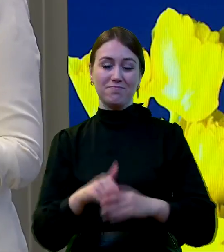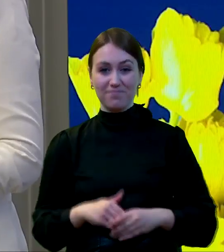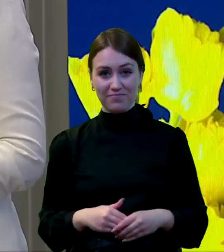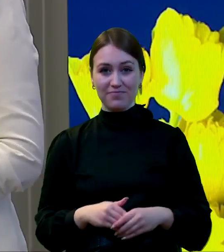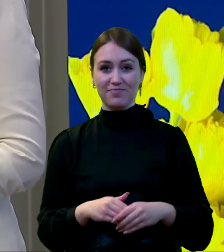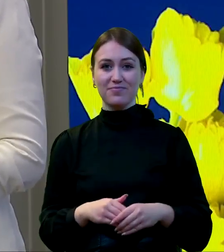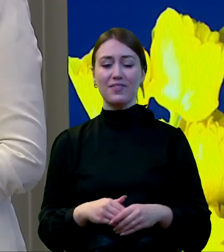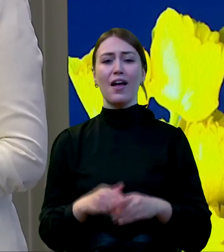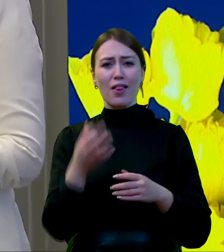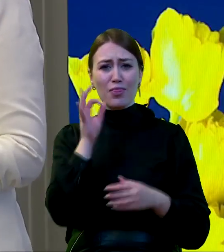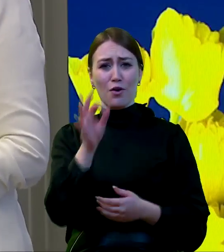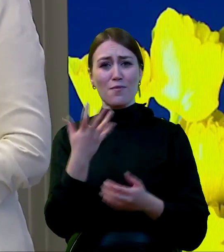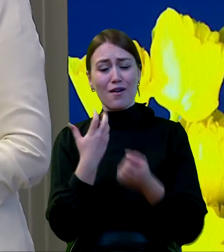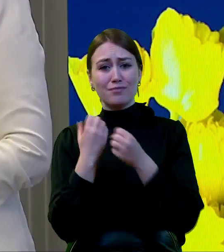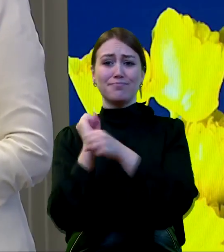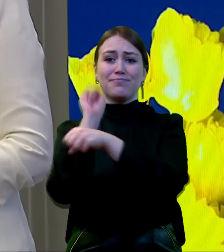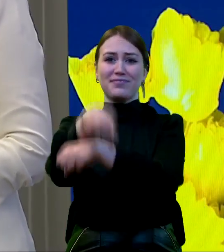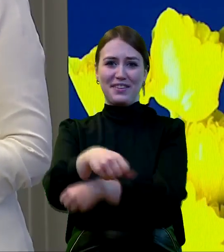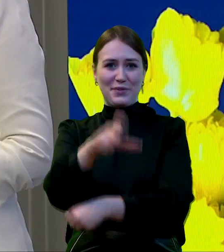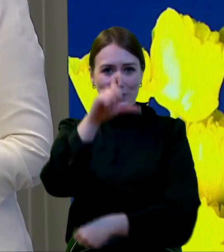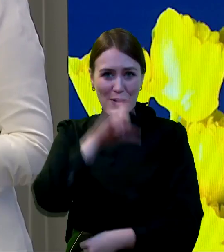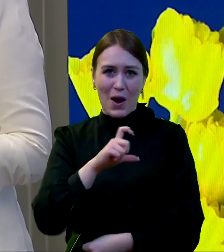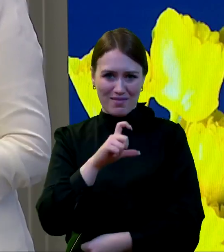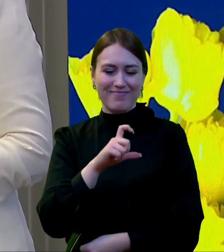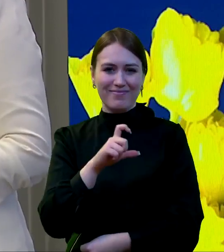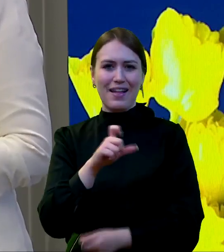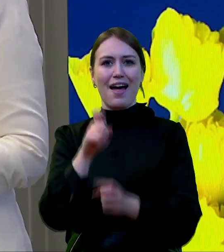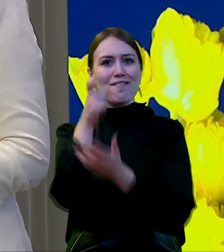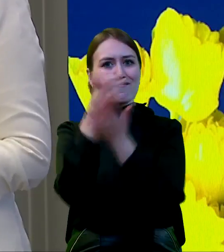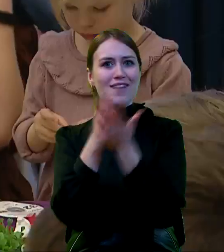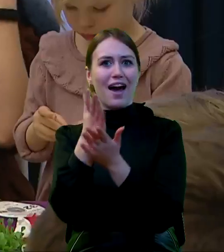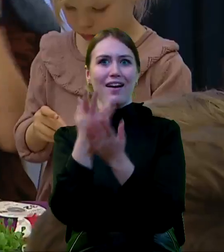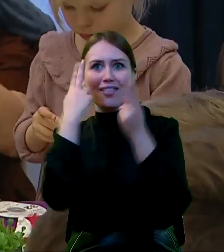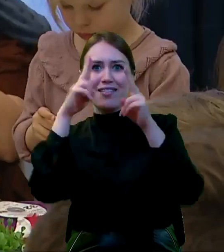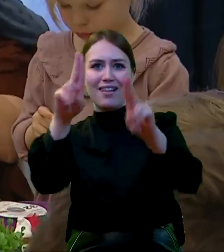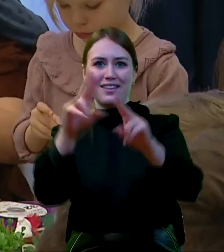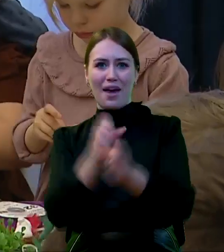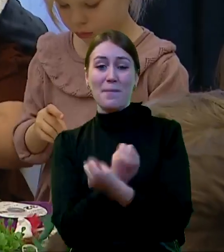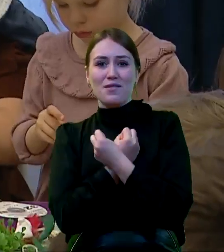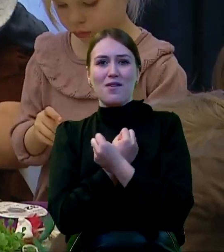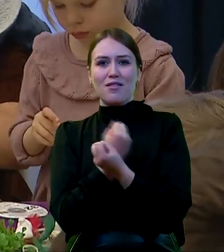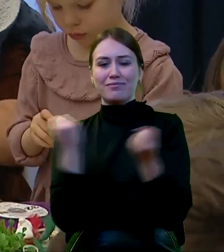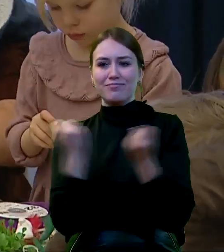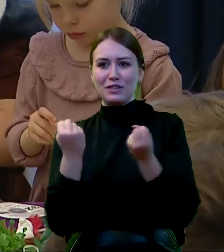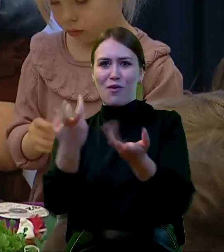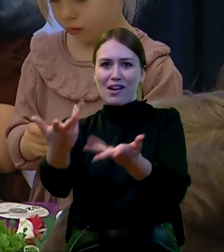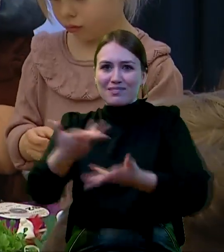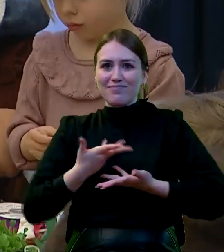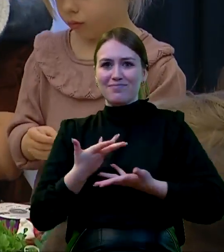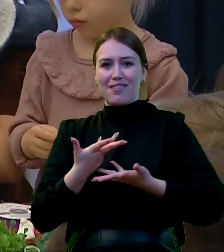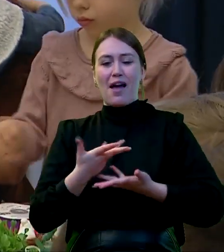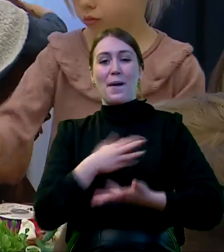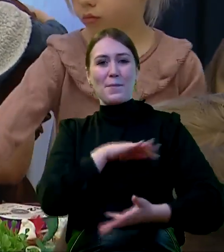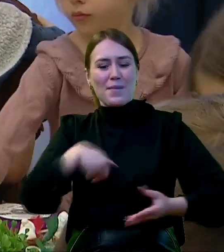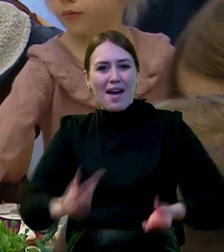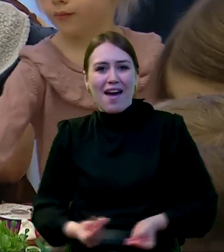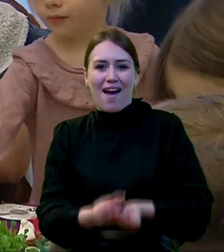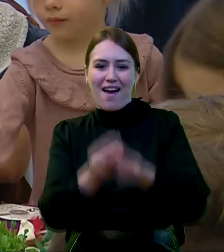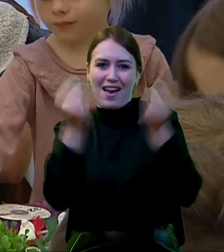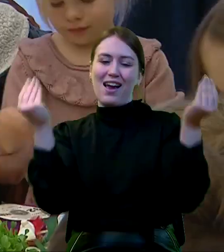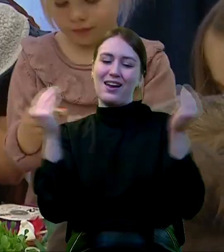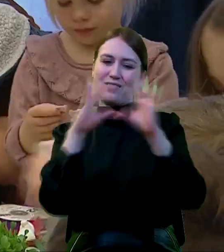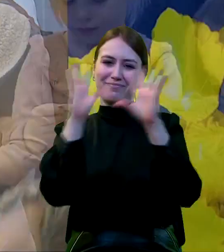dobro zwycięża na złem, kiedy wiara, nadzieja i miłość daje siłę, rozwijają się